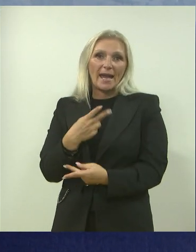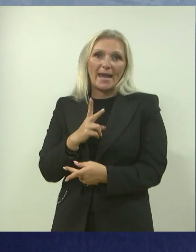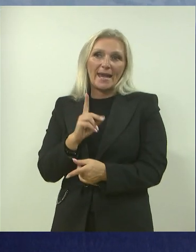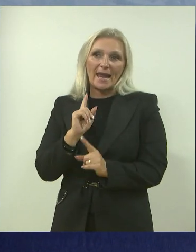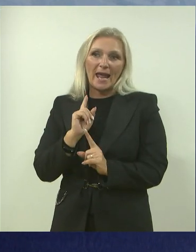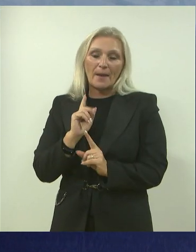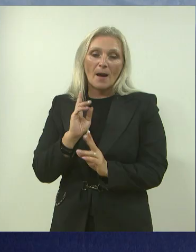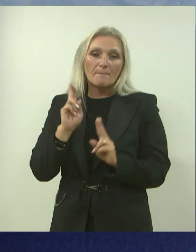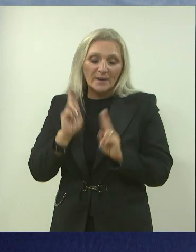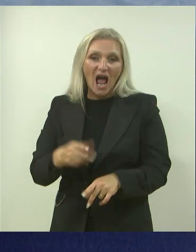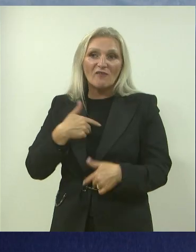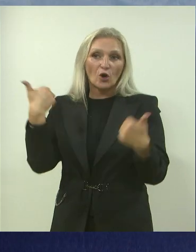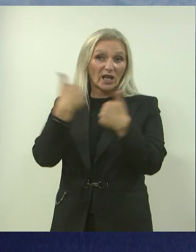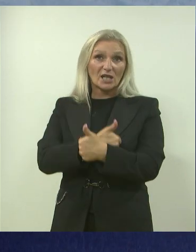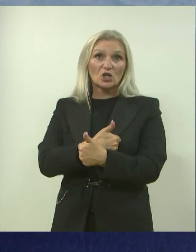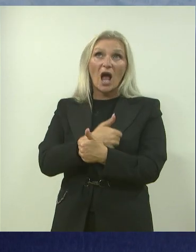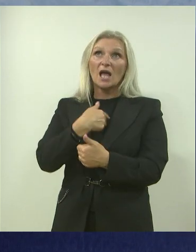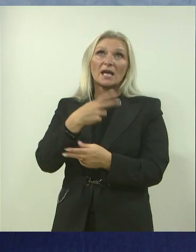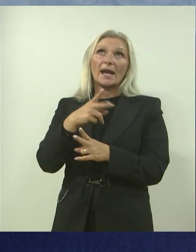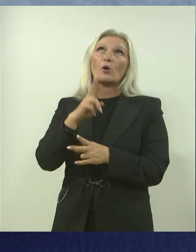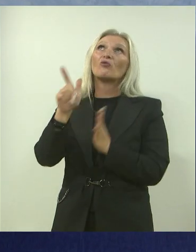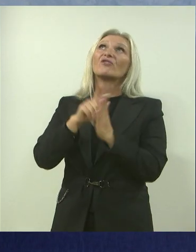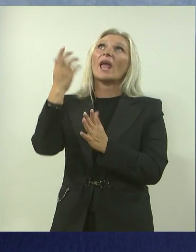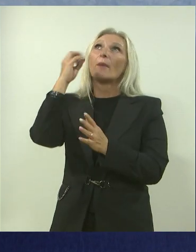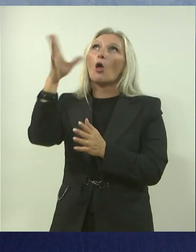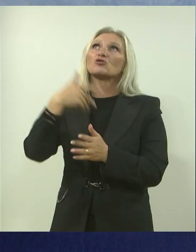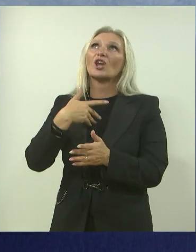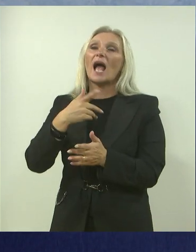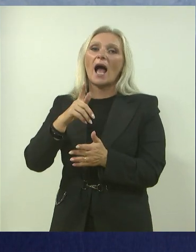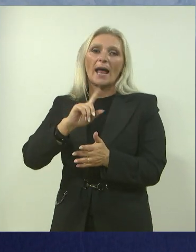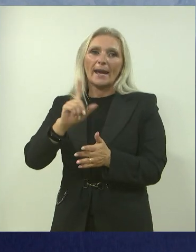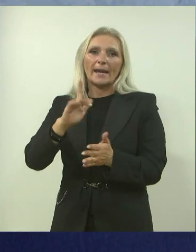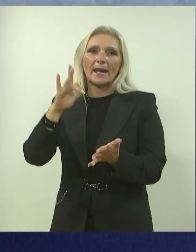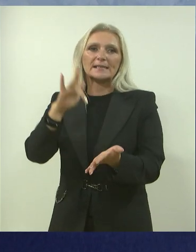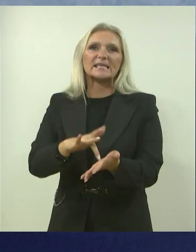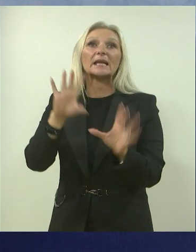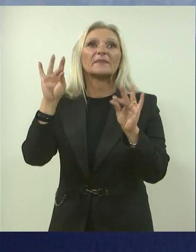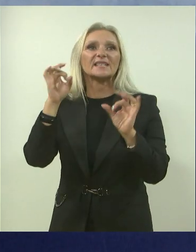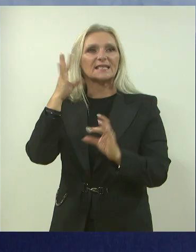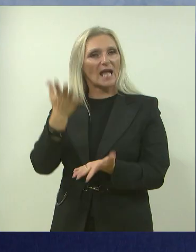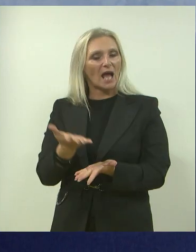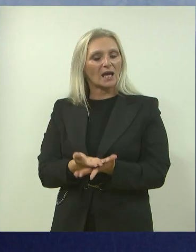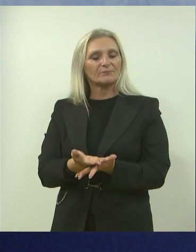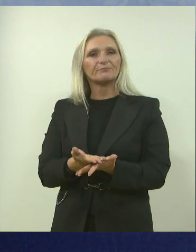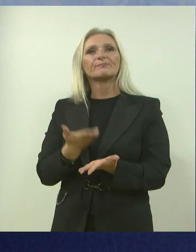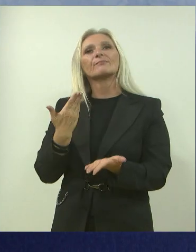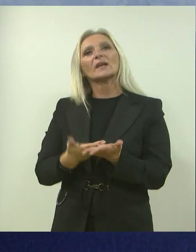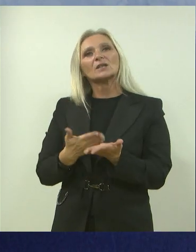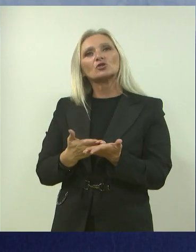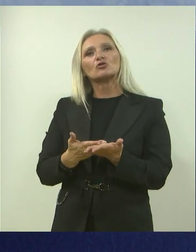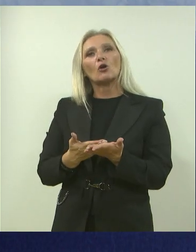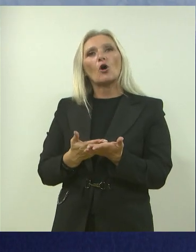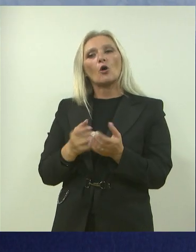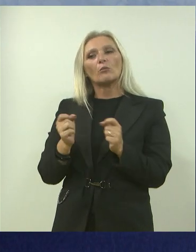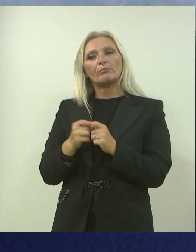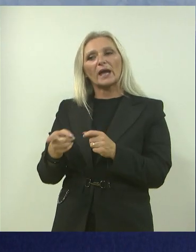znači, nisam si mogao dozvoliti da me vremenski uvjeti zgazi, da ja ne mogu drugi dan voziti, tako da sam taj skok